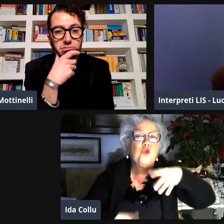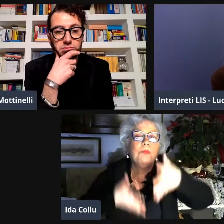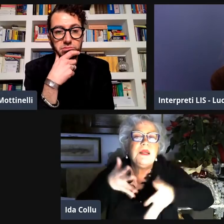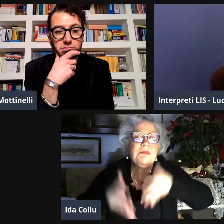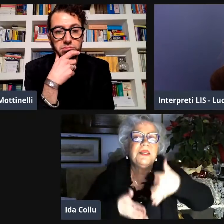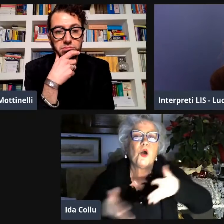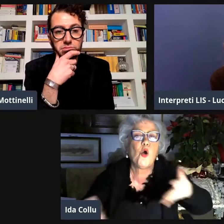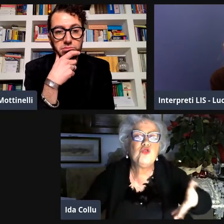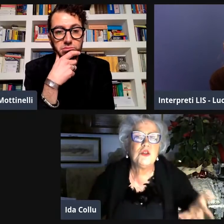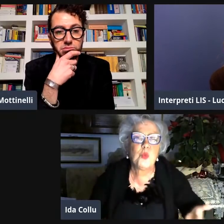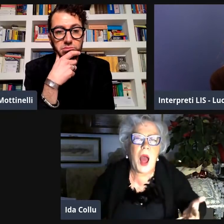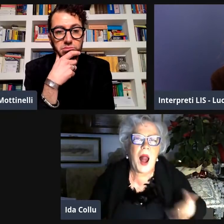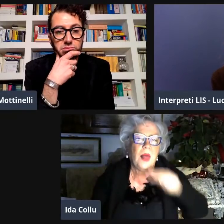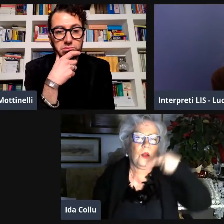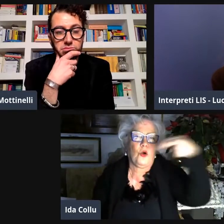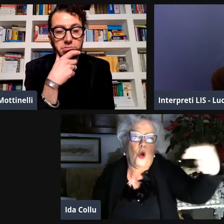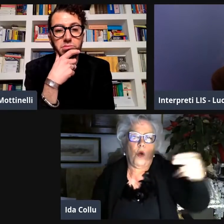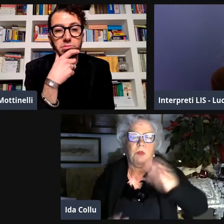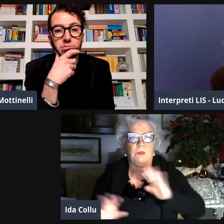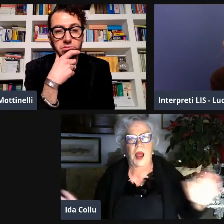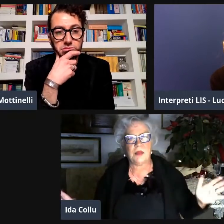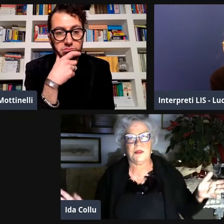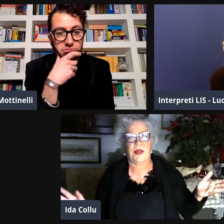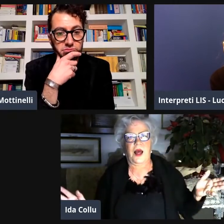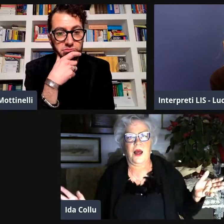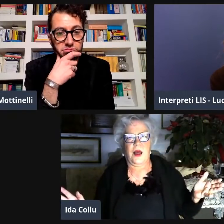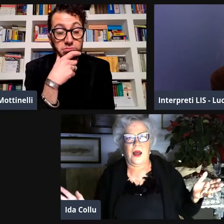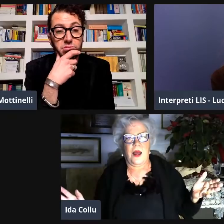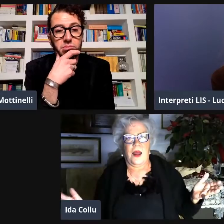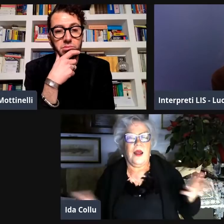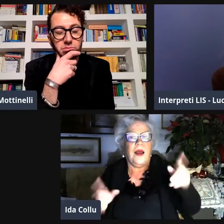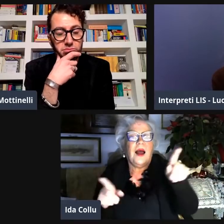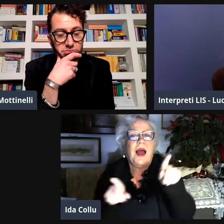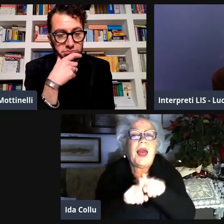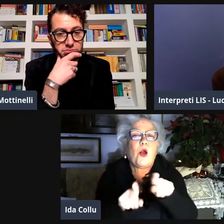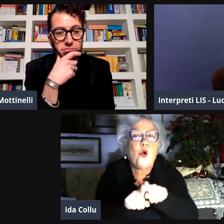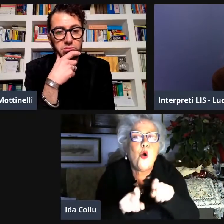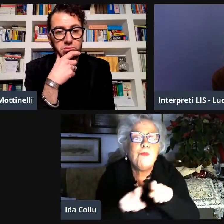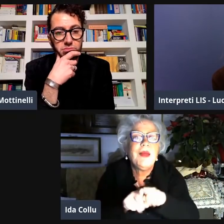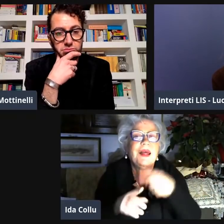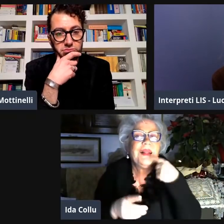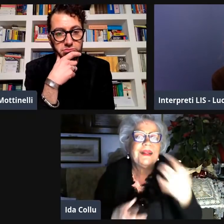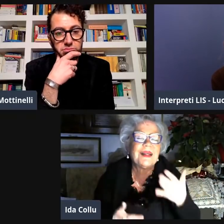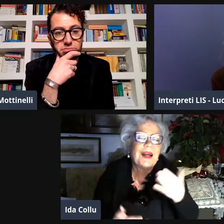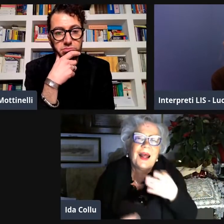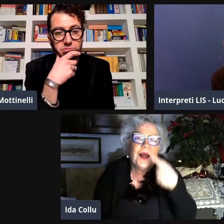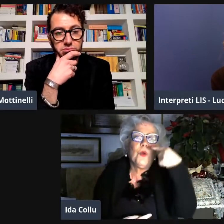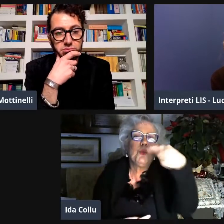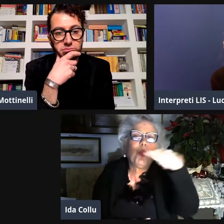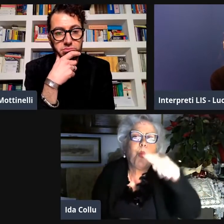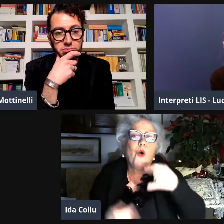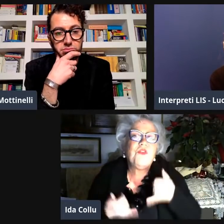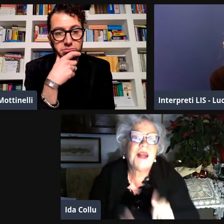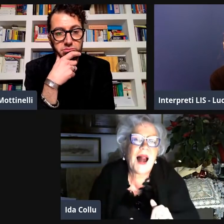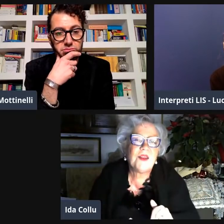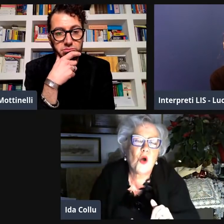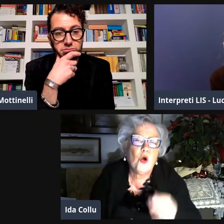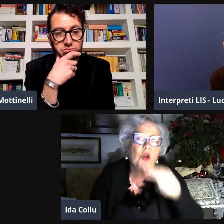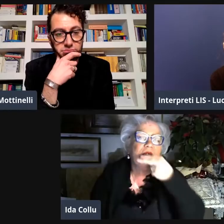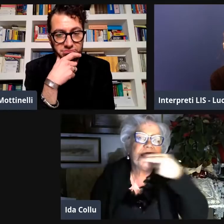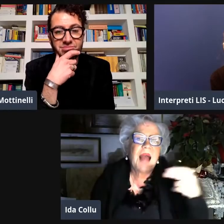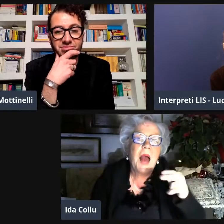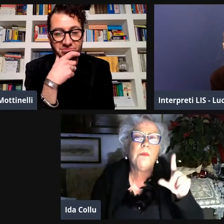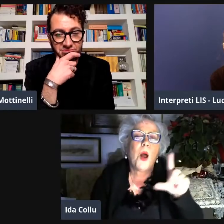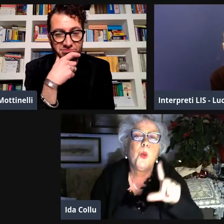Ense aveva deciso di chiamarla linguaggio mimico gestuale era stata data questa etichetta questo nome ma